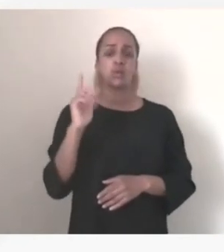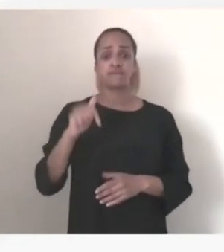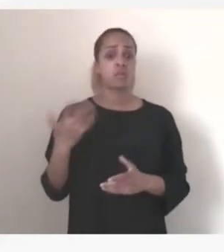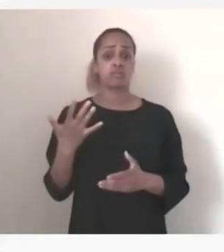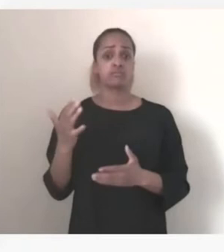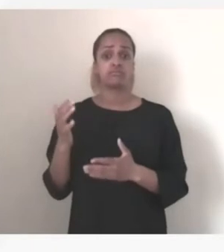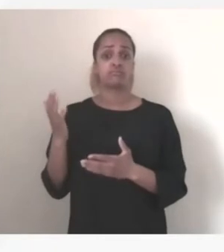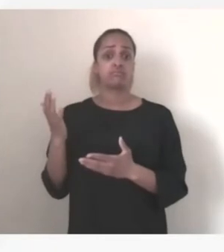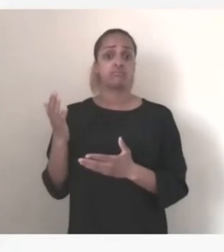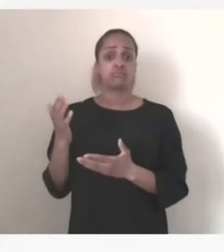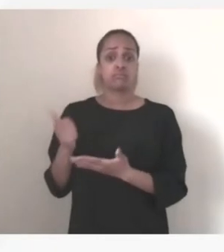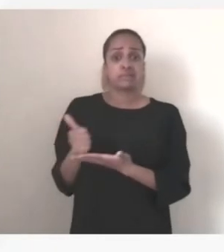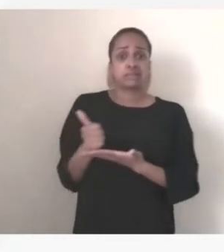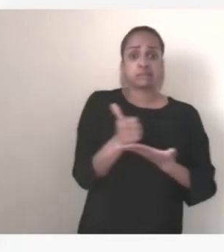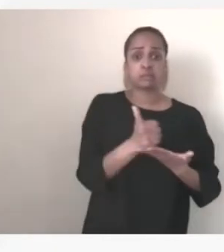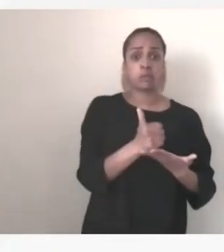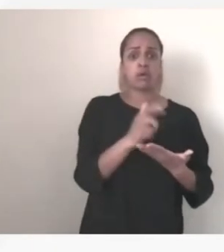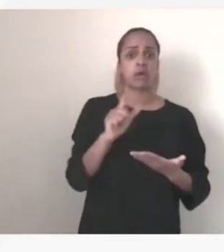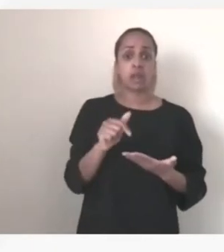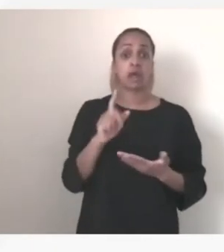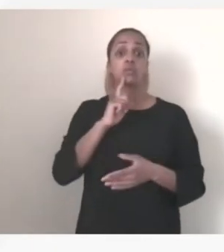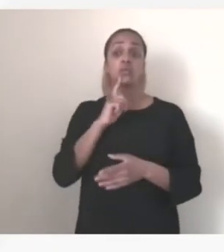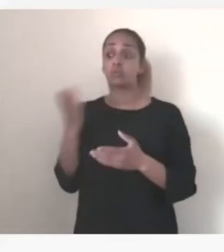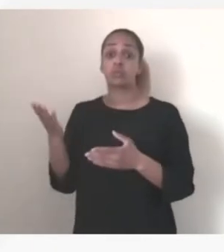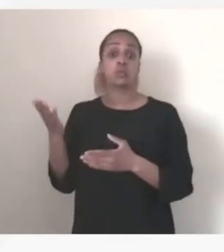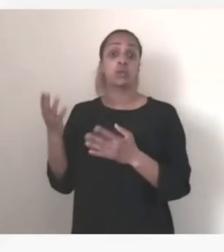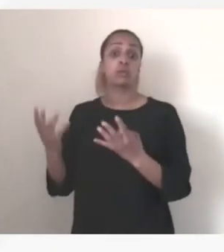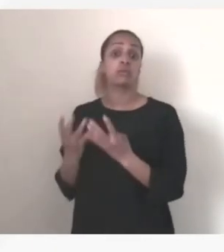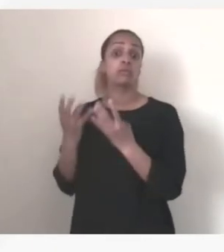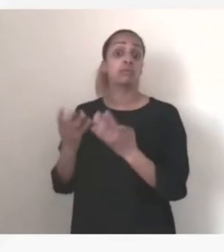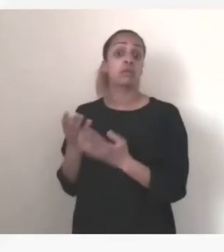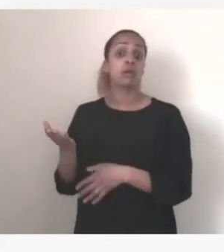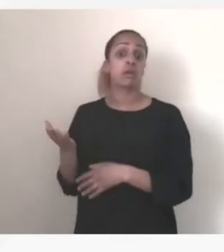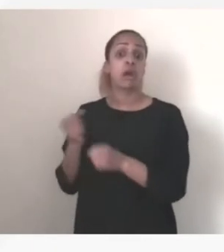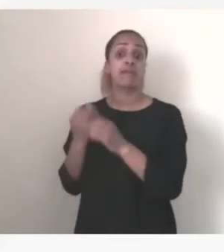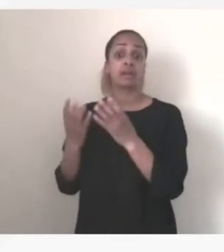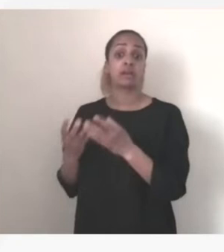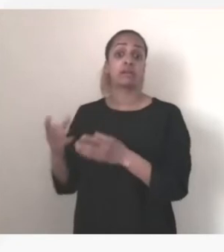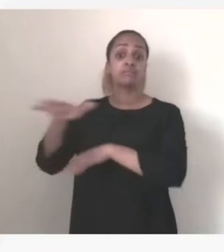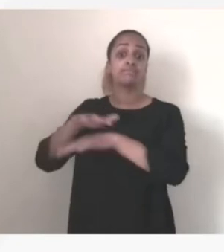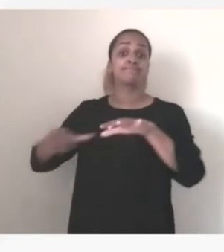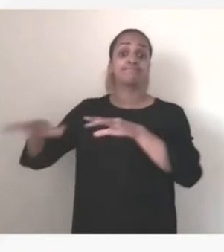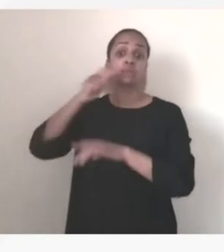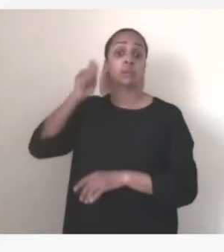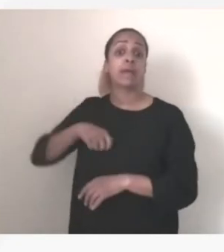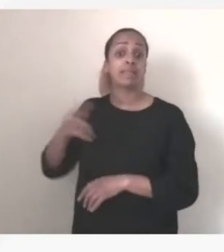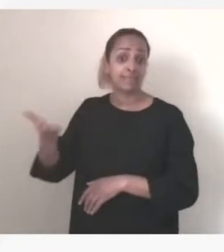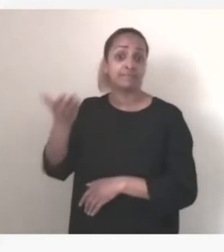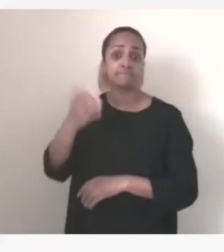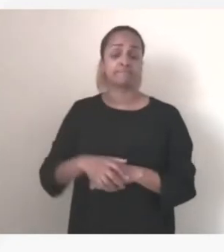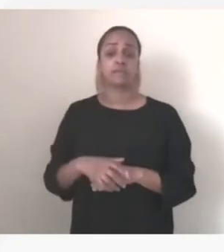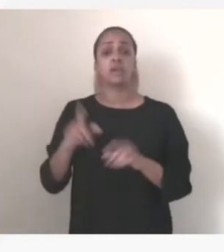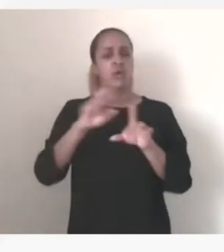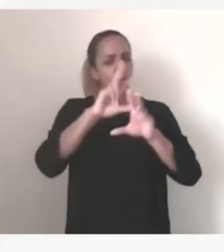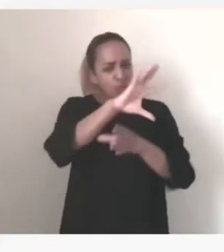depuis le début de la guerre avec le peuple ukrainien, en support aussi dans l'espace informationnel,